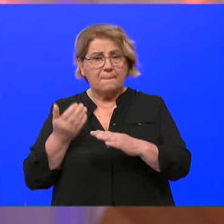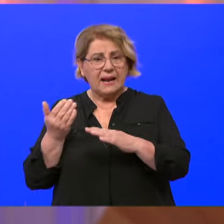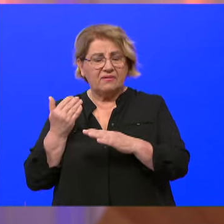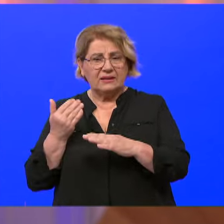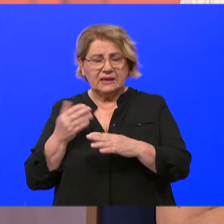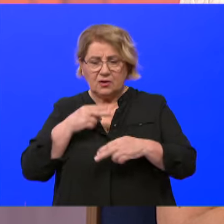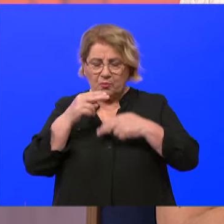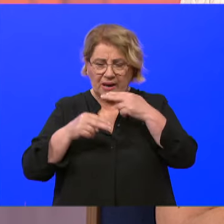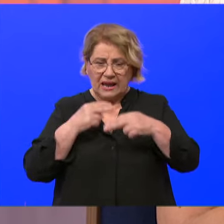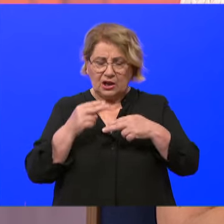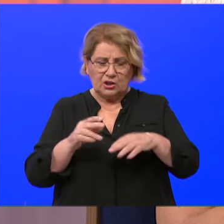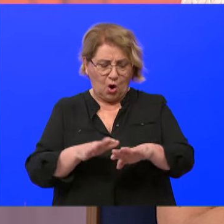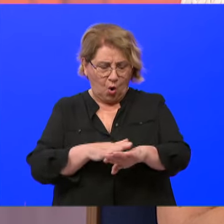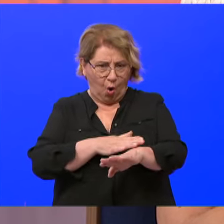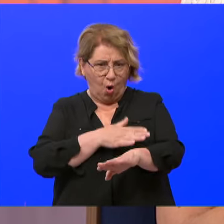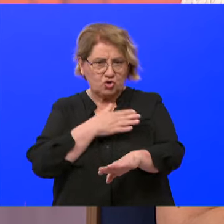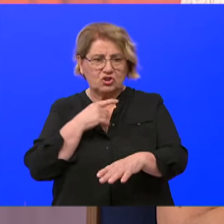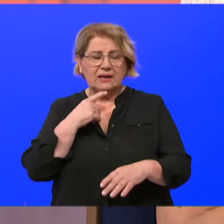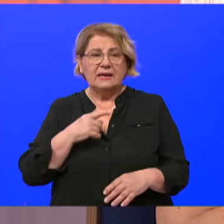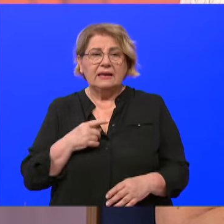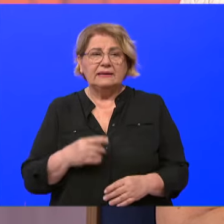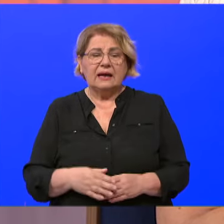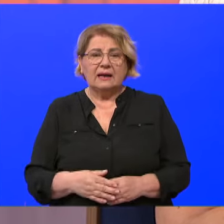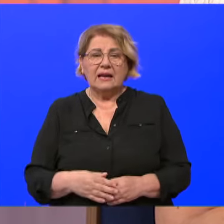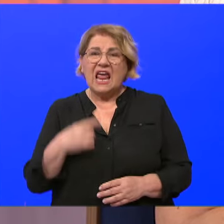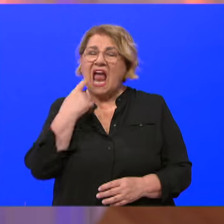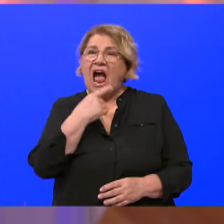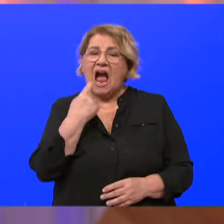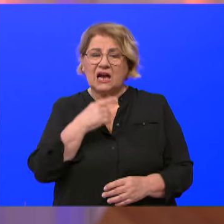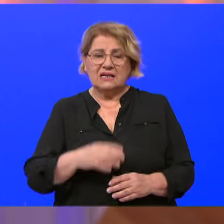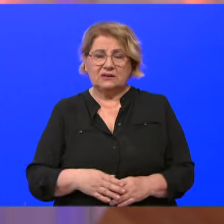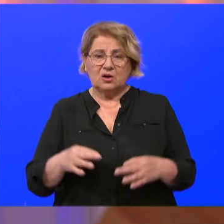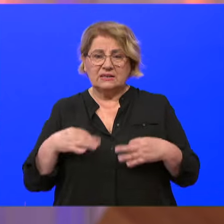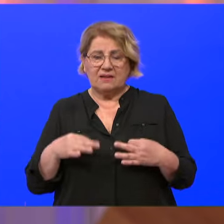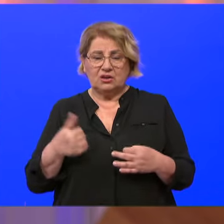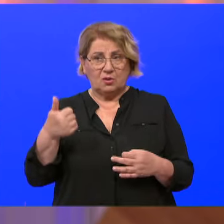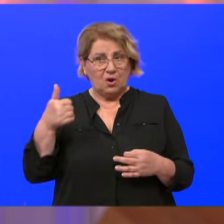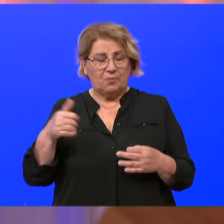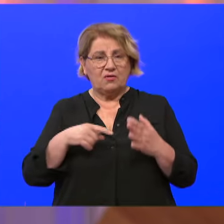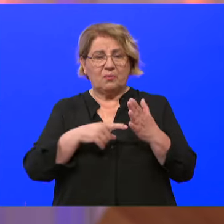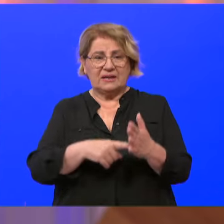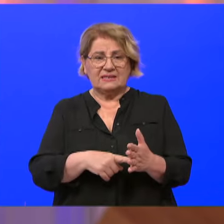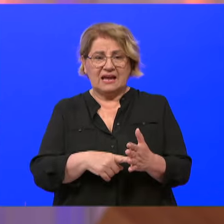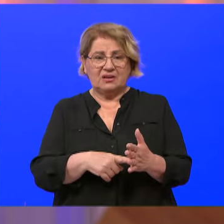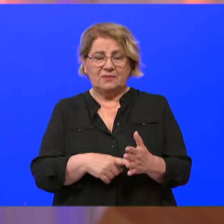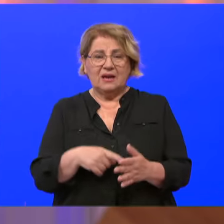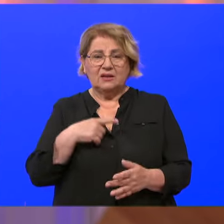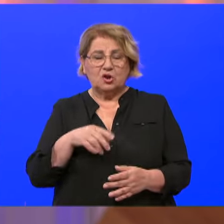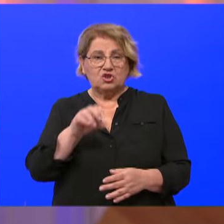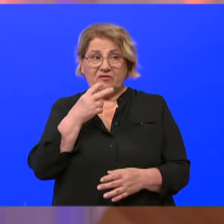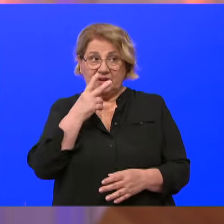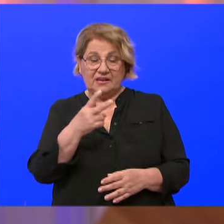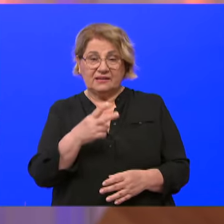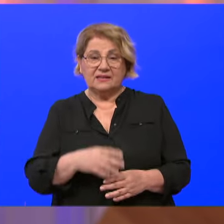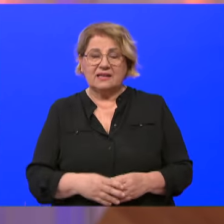pregledu kože i oralnog zdravlja. To je bilo naše prvo predstavljanje. To će biti na ekranu, kolegice